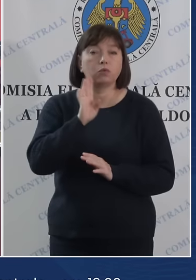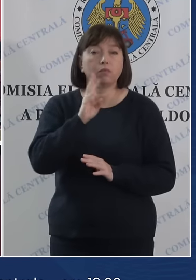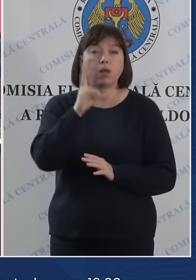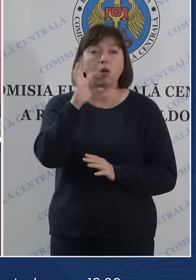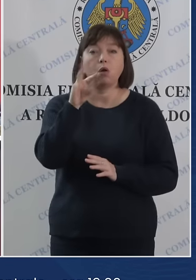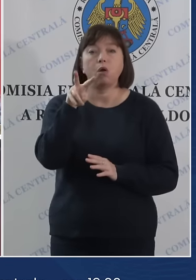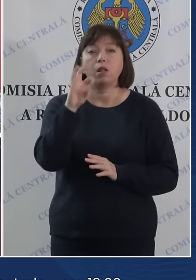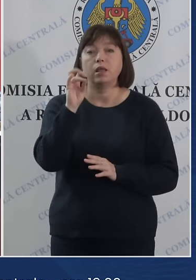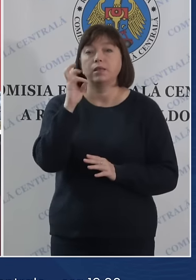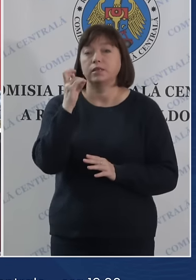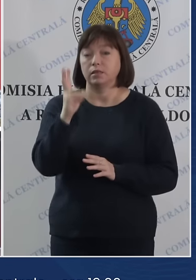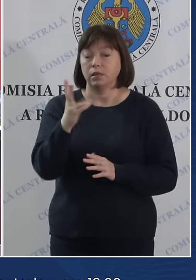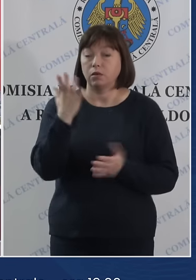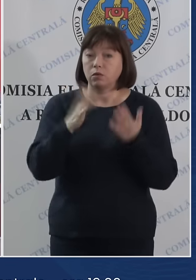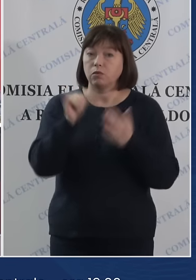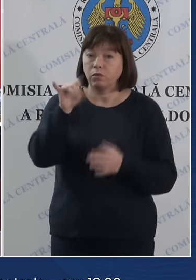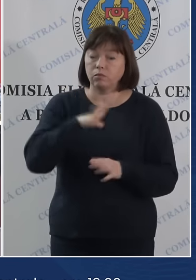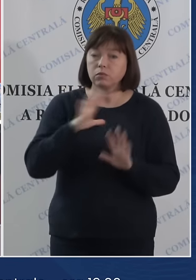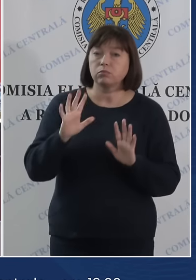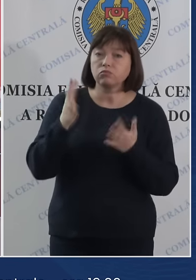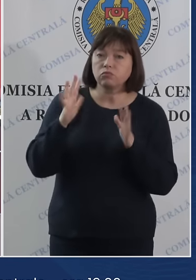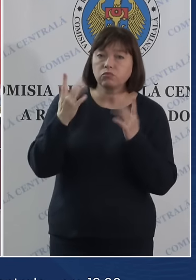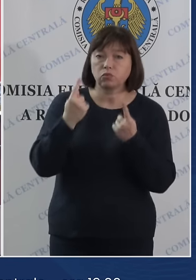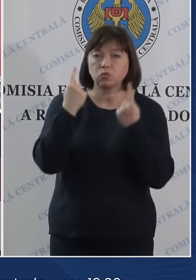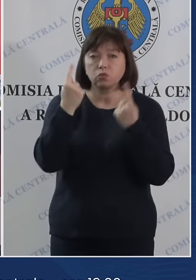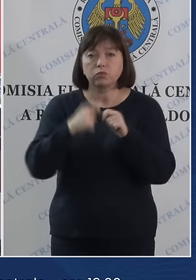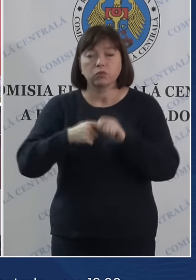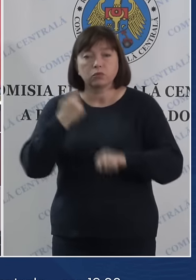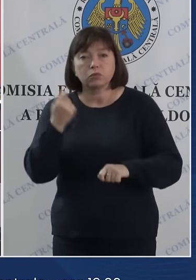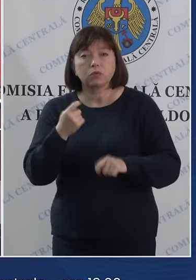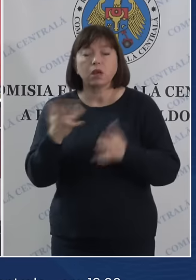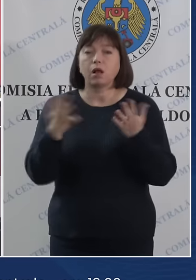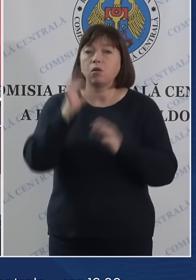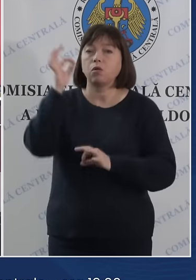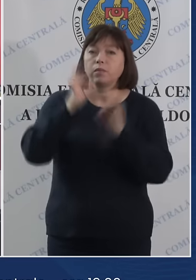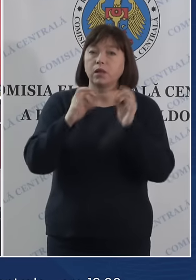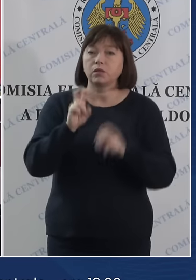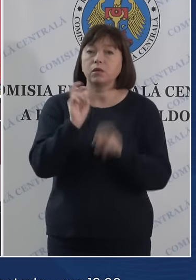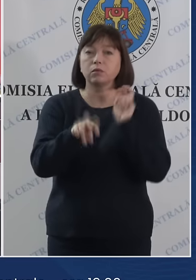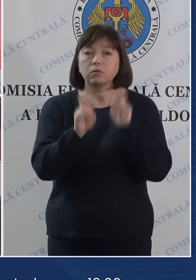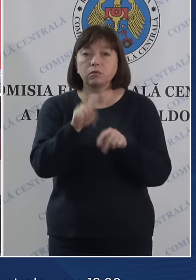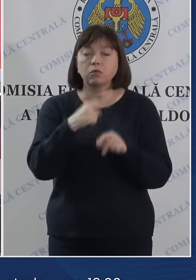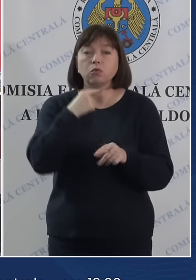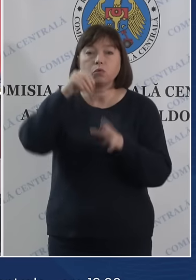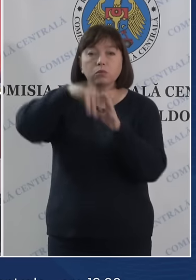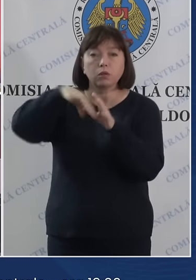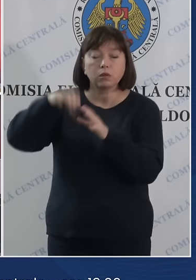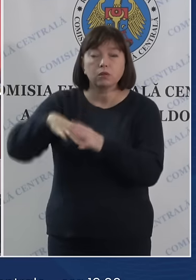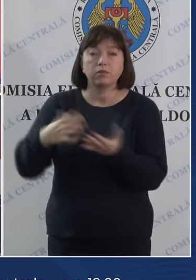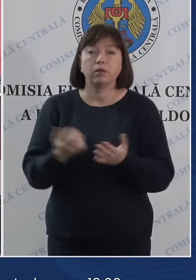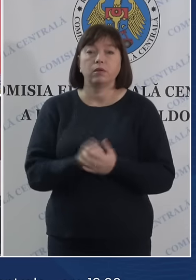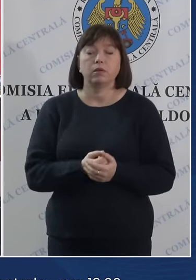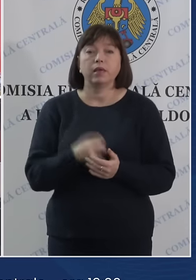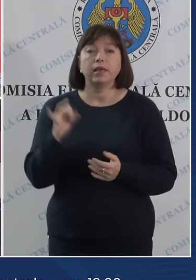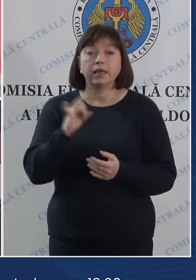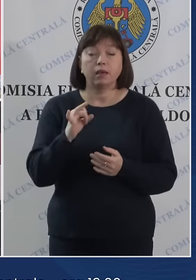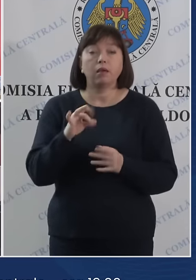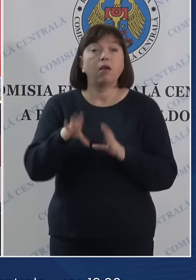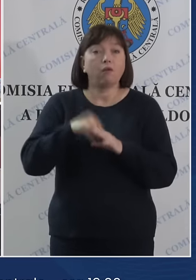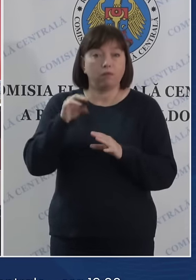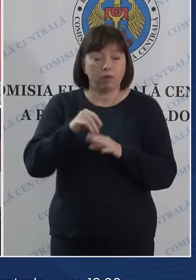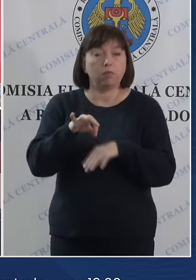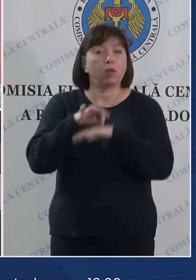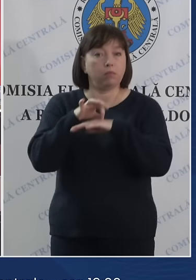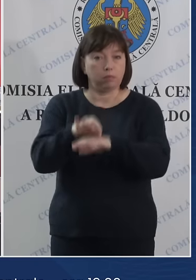Colesnic. Deci dacă ați avut incidente majore, care este rata de participare și dacă scrutinul